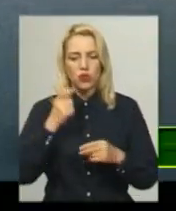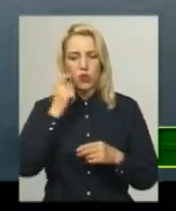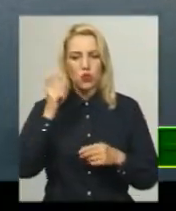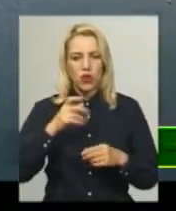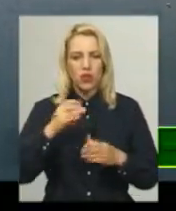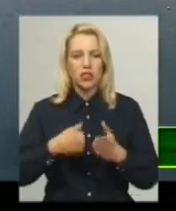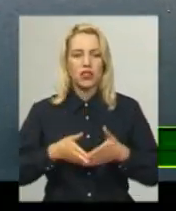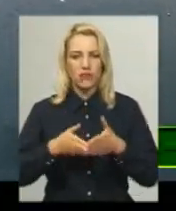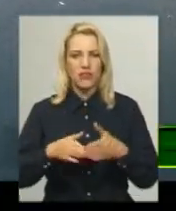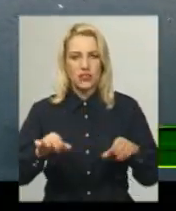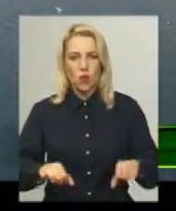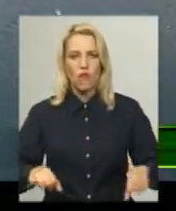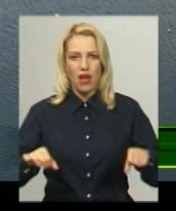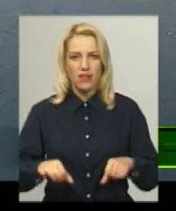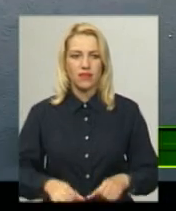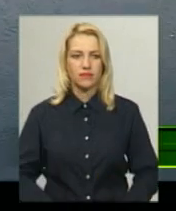на чорнах дракон у Києві.